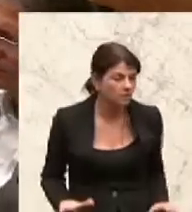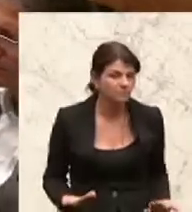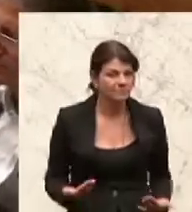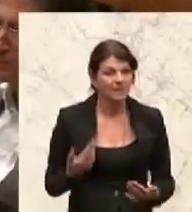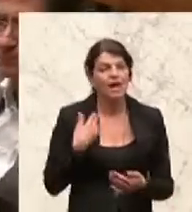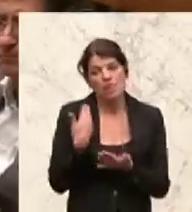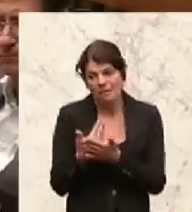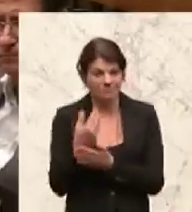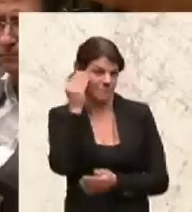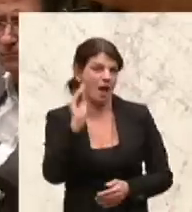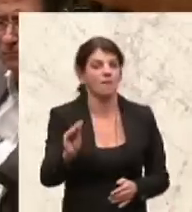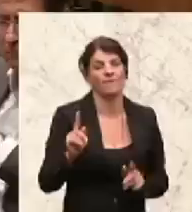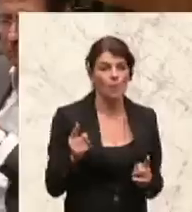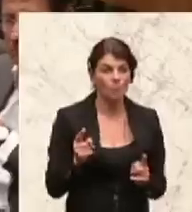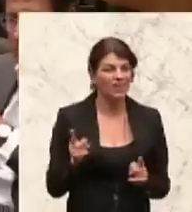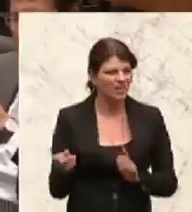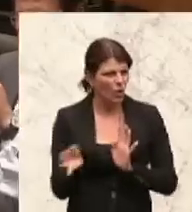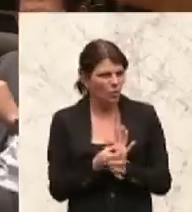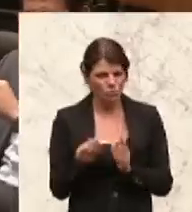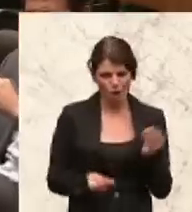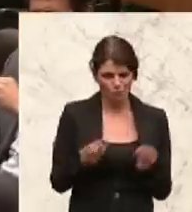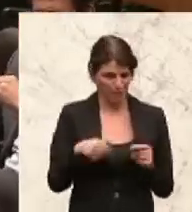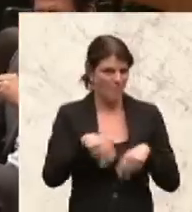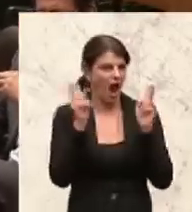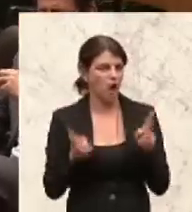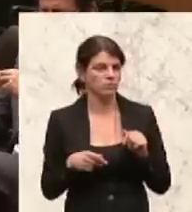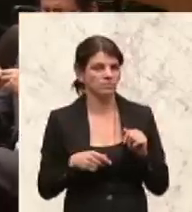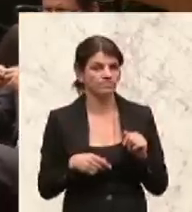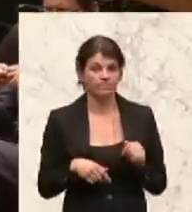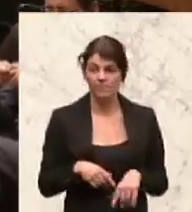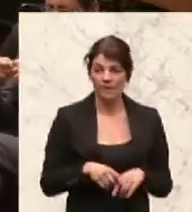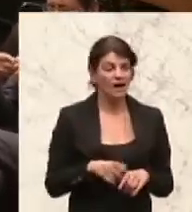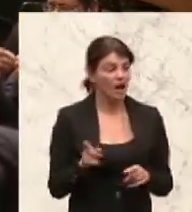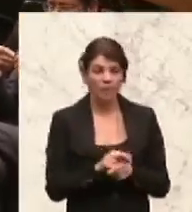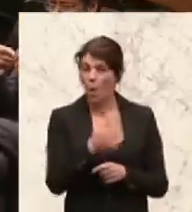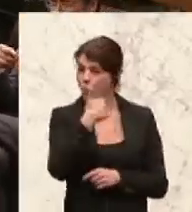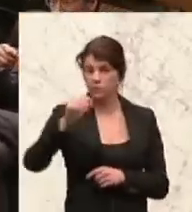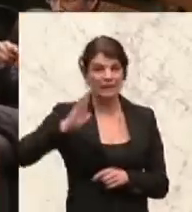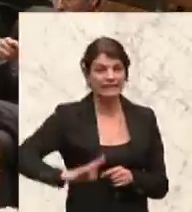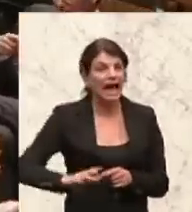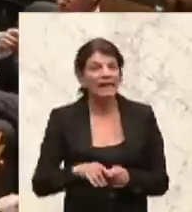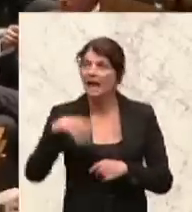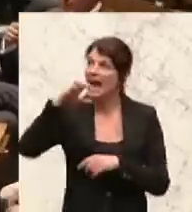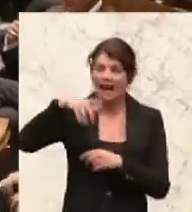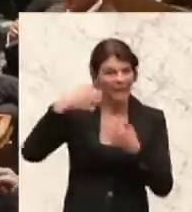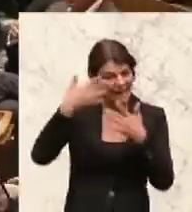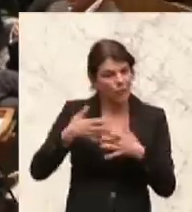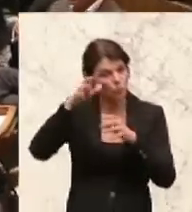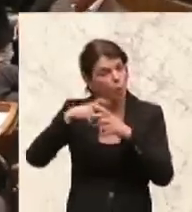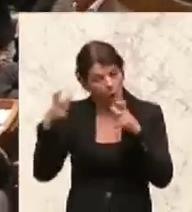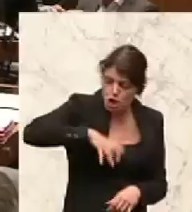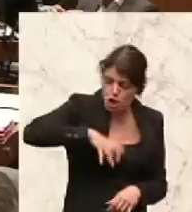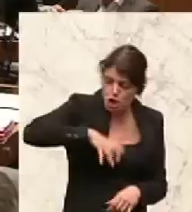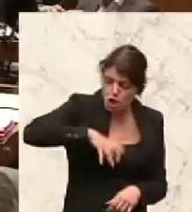deshalb, weil es ja das typische Spiel hier im Haus ist. Hunderte Seiten kritischer Rechnungshofbericht, aber der Herr